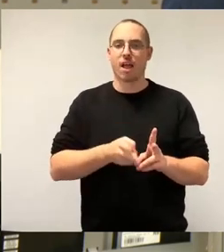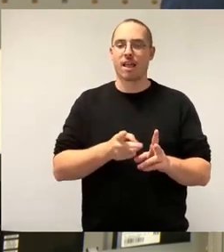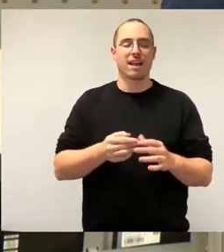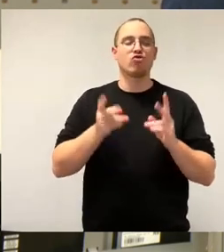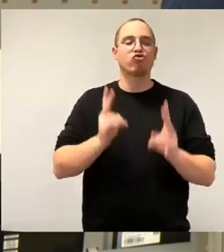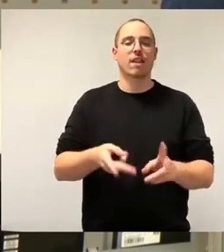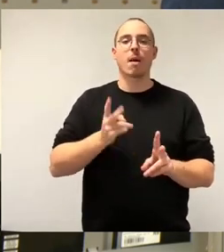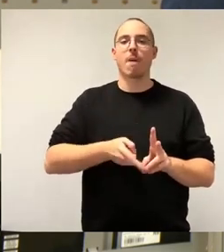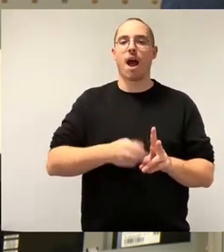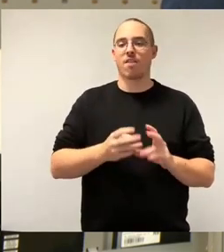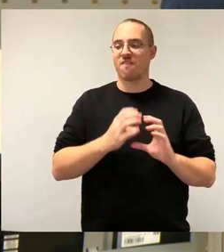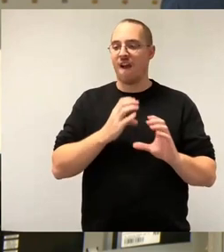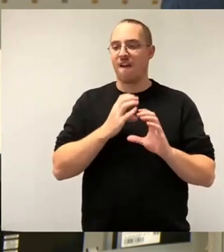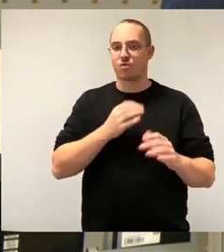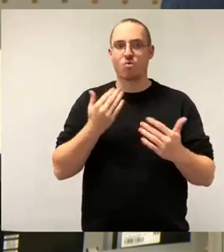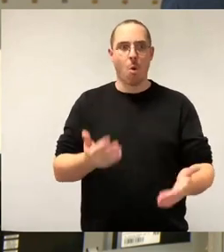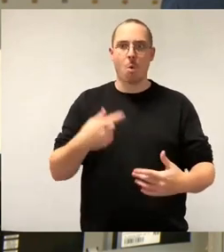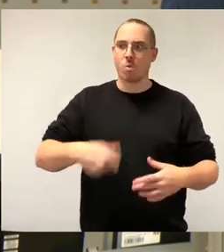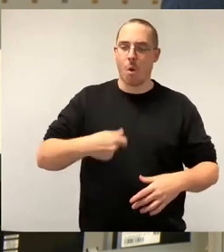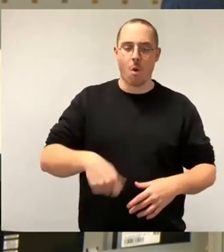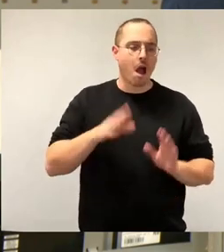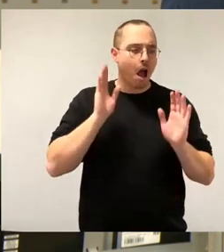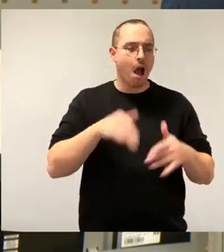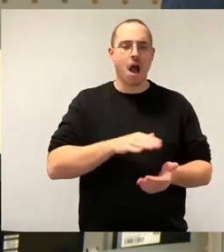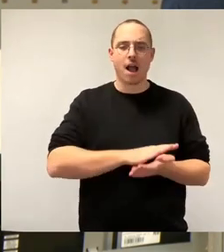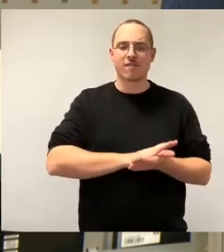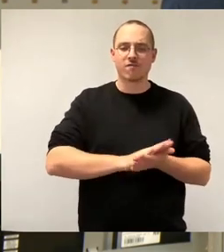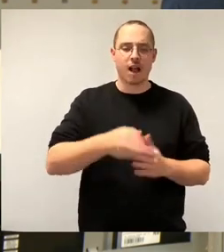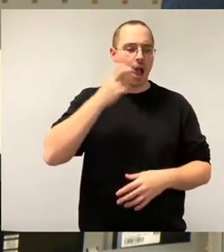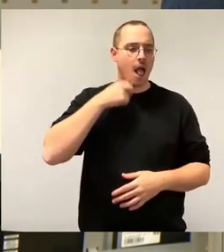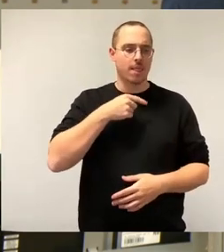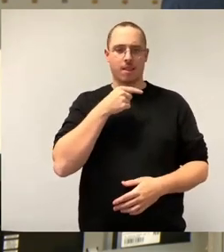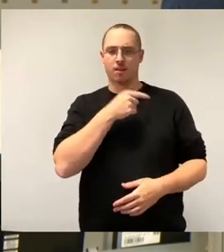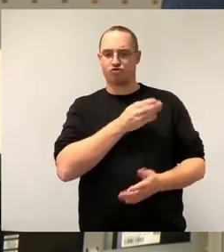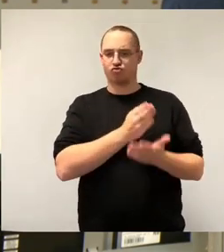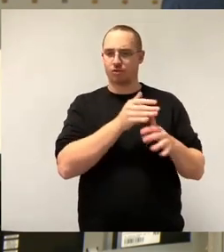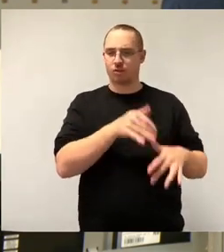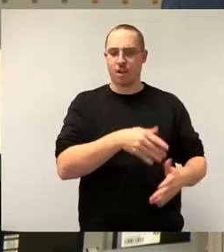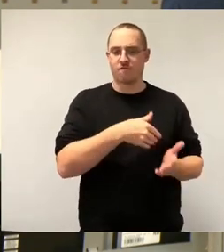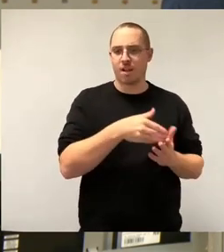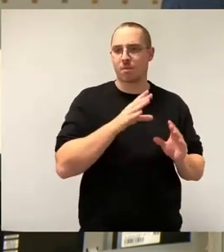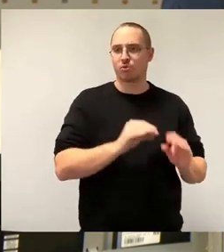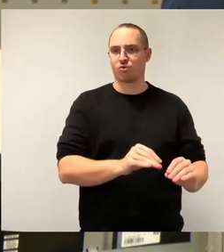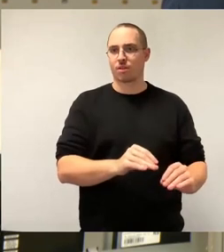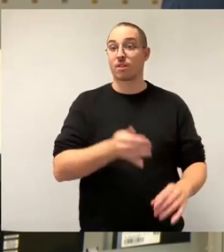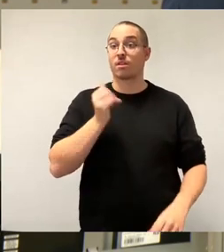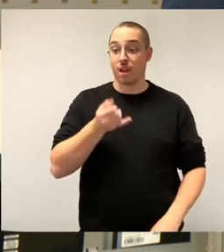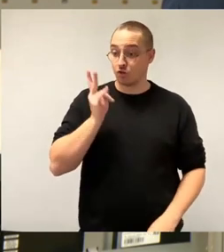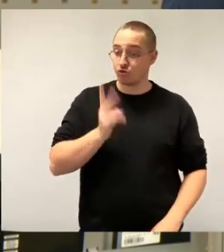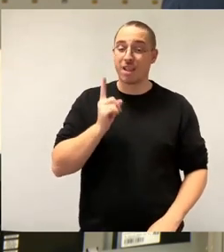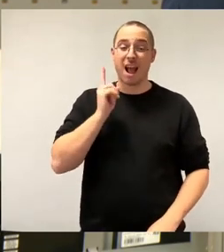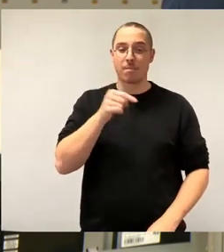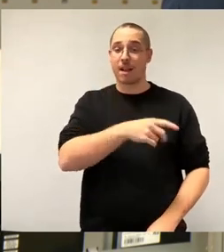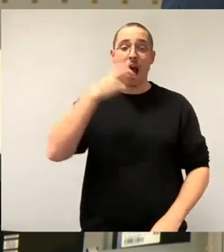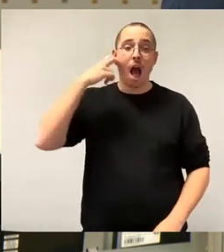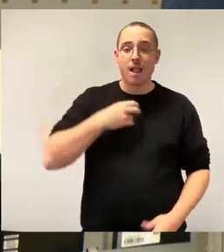man könnte doch die alten einfach weiter nutzen. Ja, wir haben bei den alten aber zunehmend zum Beispiel das Problem, dass wir gar keine Ersatzteile mehr bekommen. Dass wir